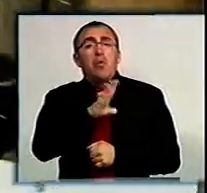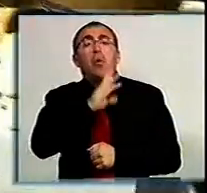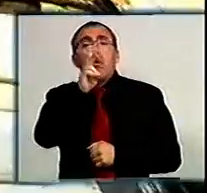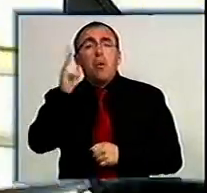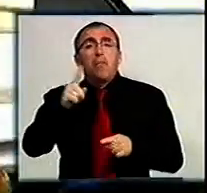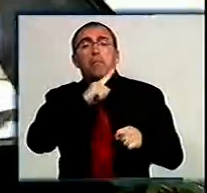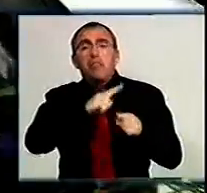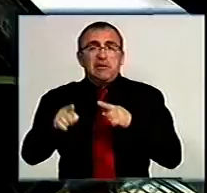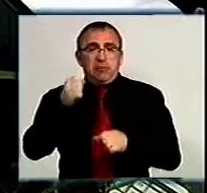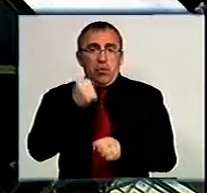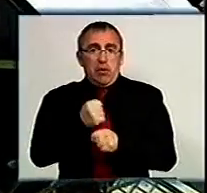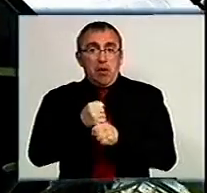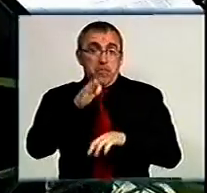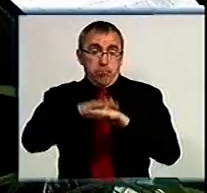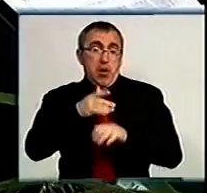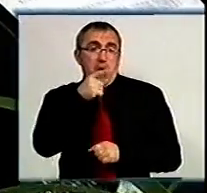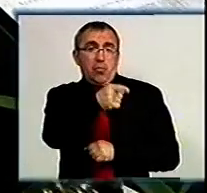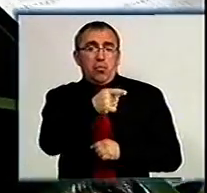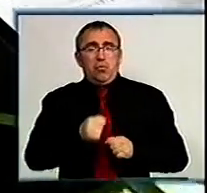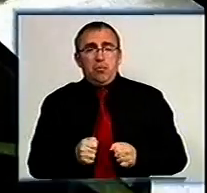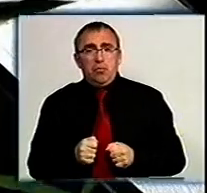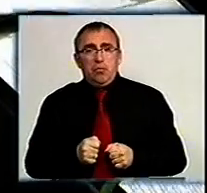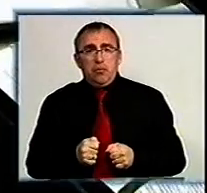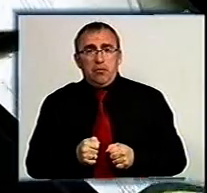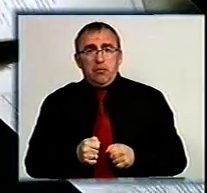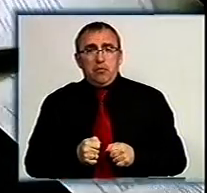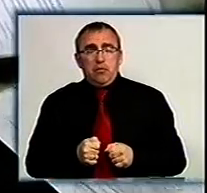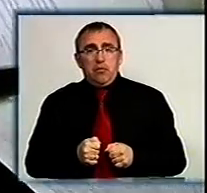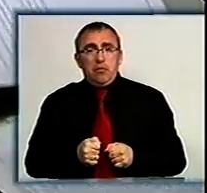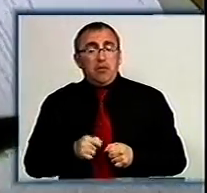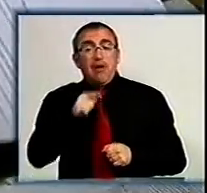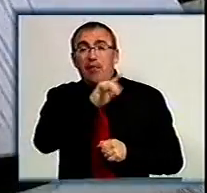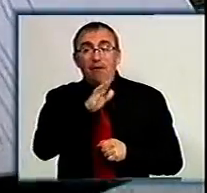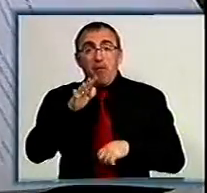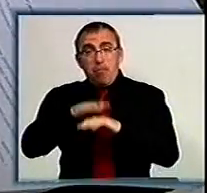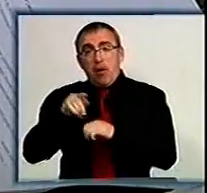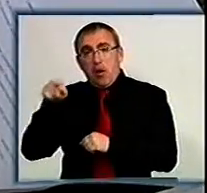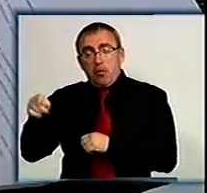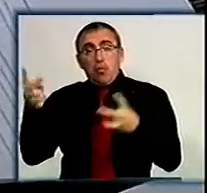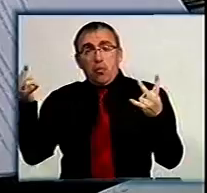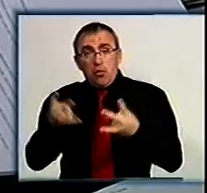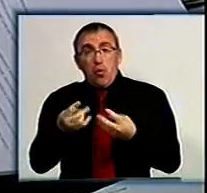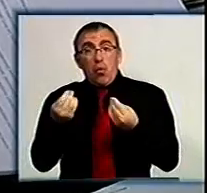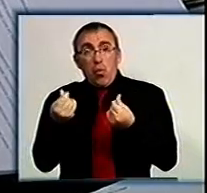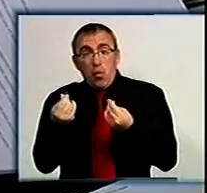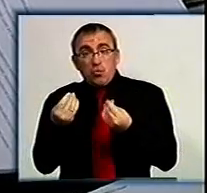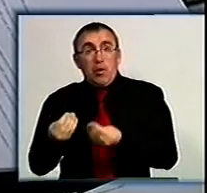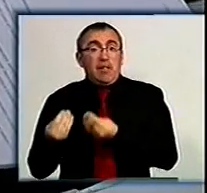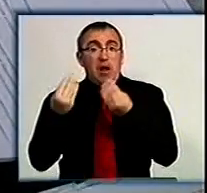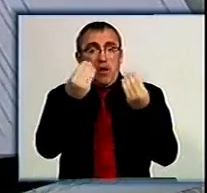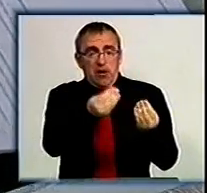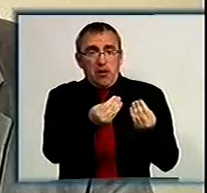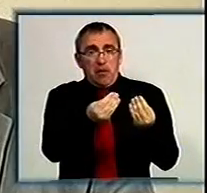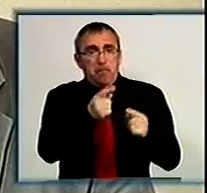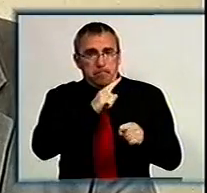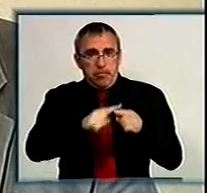швидко робити? Банку. Банку треба було дуже швидко робити. Банку робити. Тобто не вам, а банку потрібно було кошти вам надати. Можна